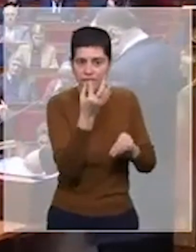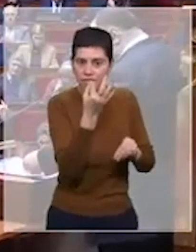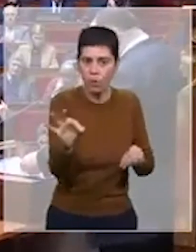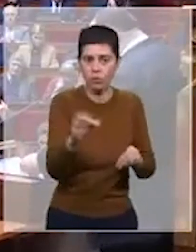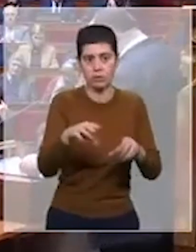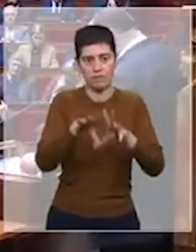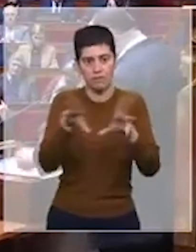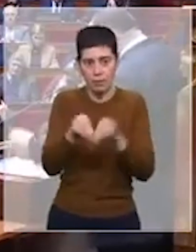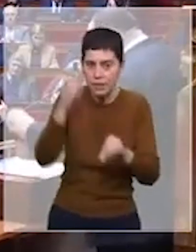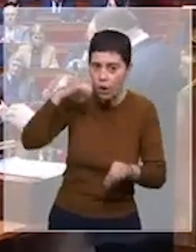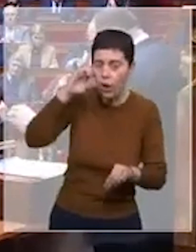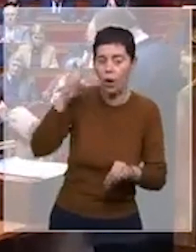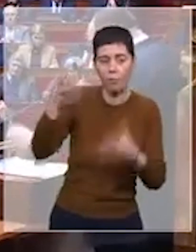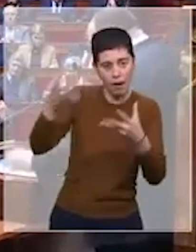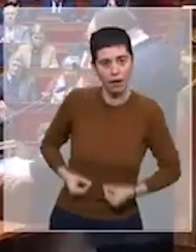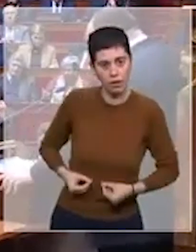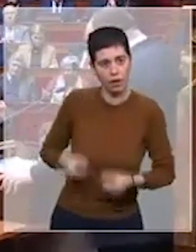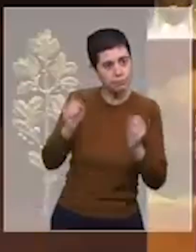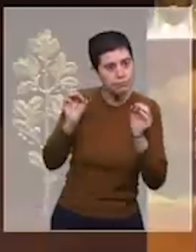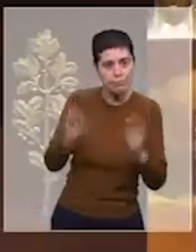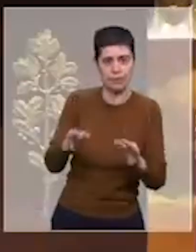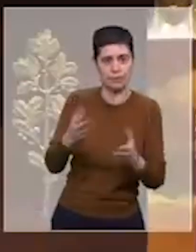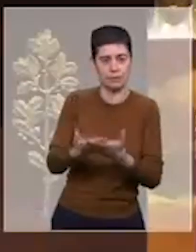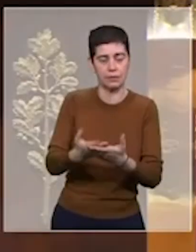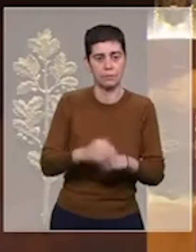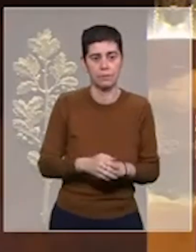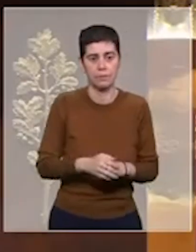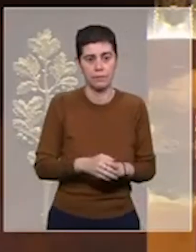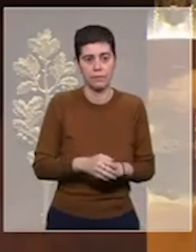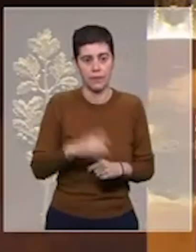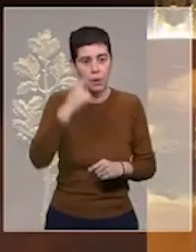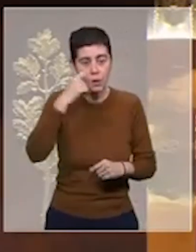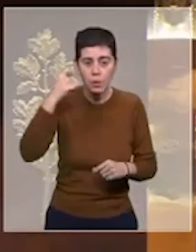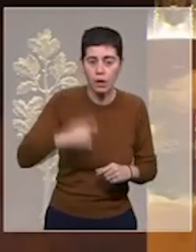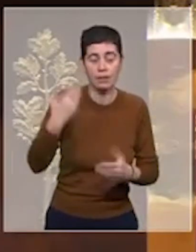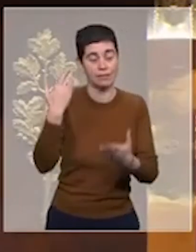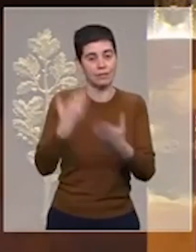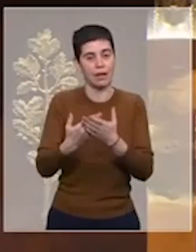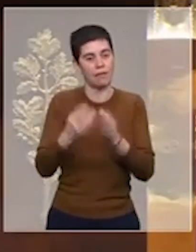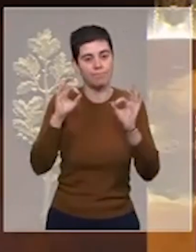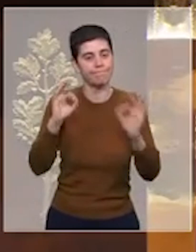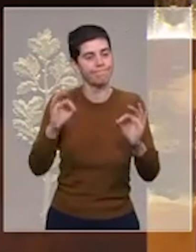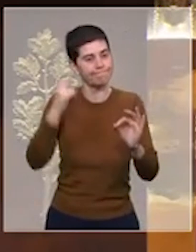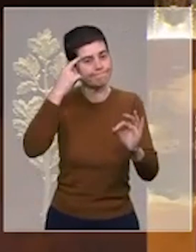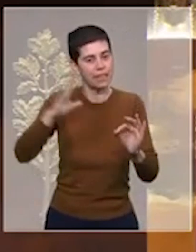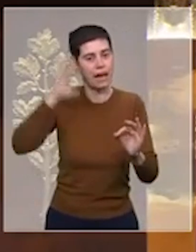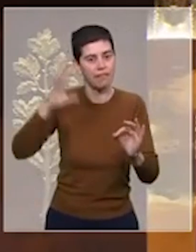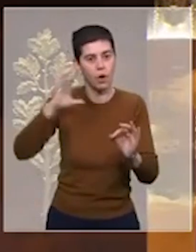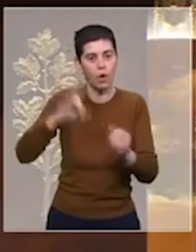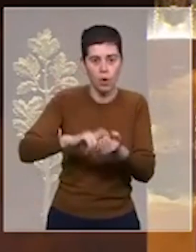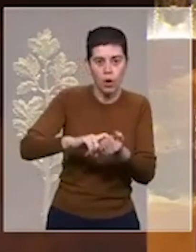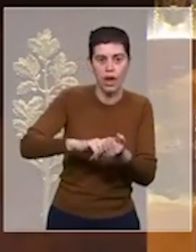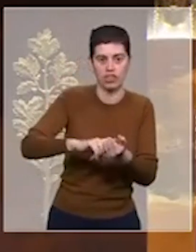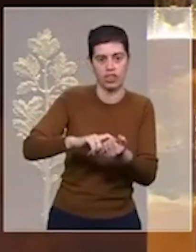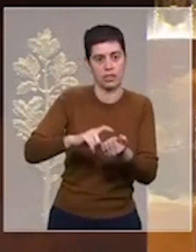européenne. L'Ukraine revient à ses sources européennes malgré la résistance